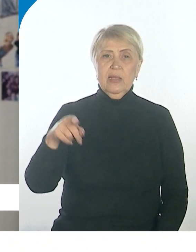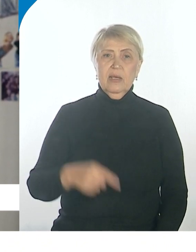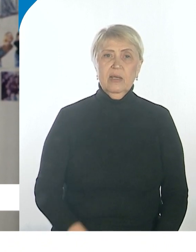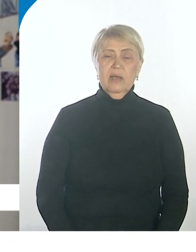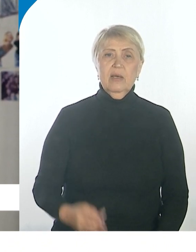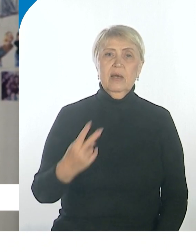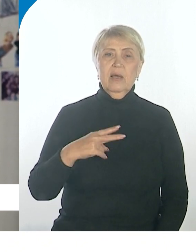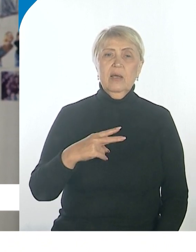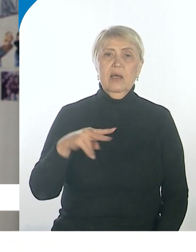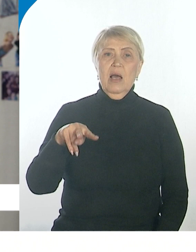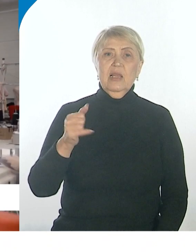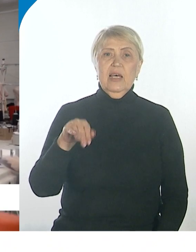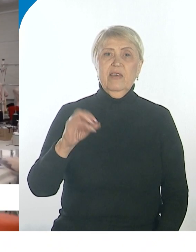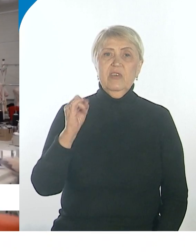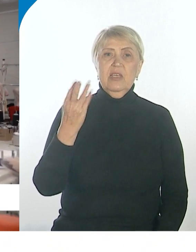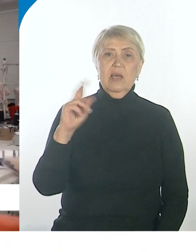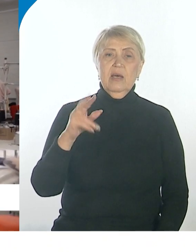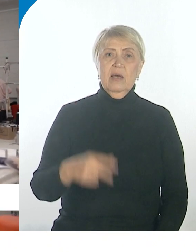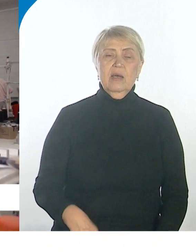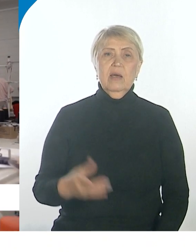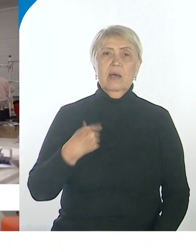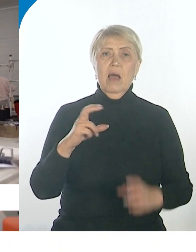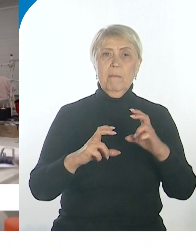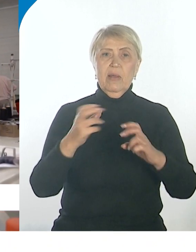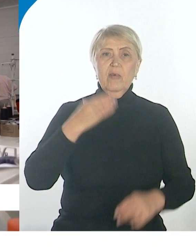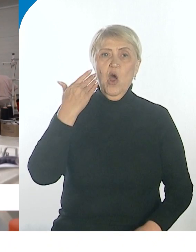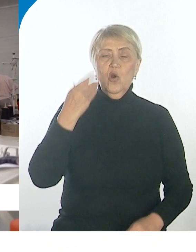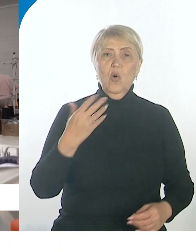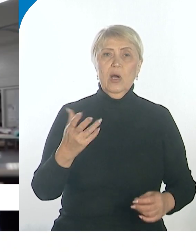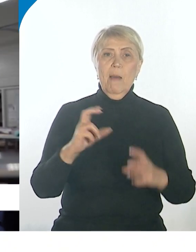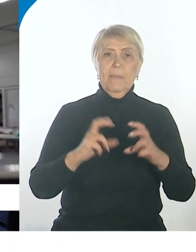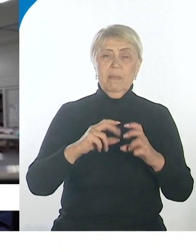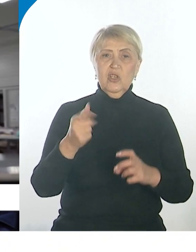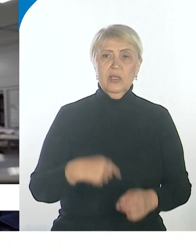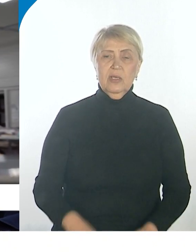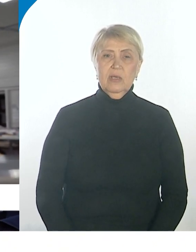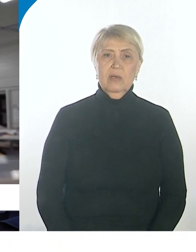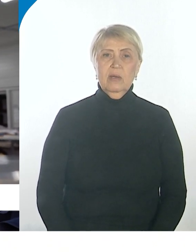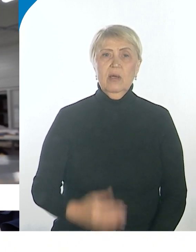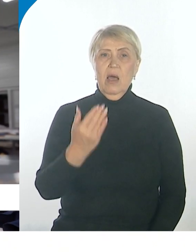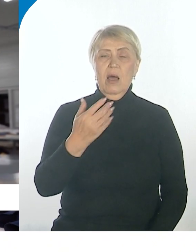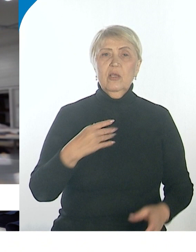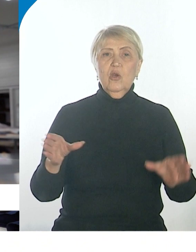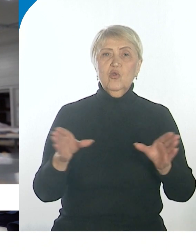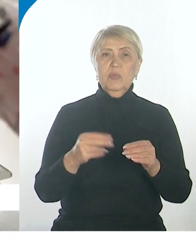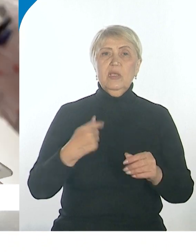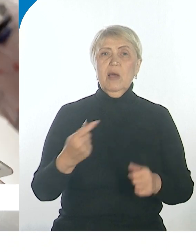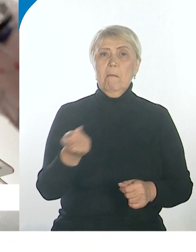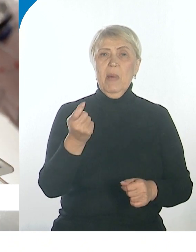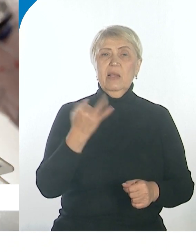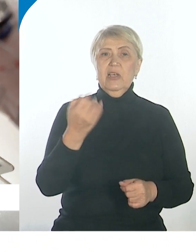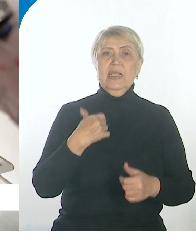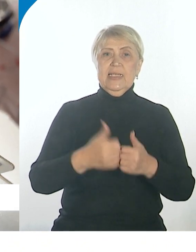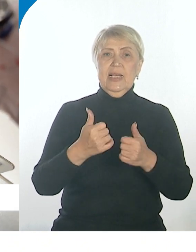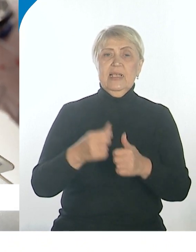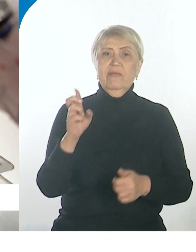Латвия, Белоруссия и Казахстан. Предприятия легкой промышленности Хабаровского края с условием, что они субъекты малого и среднего бизнеса,